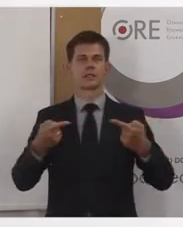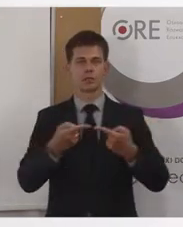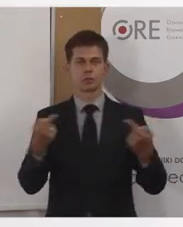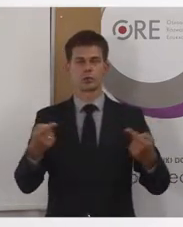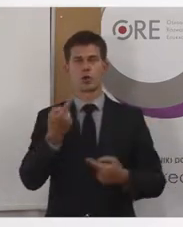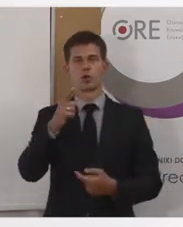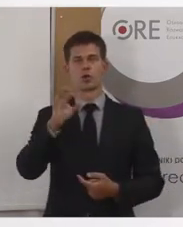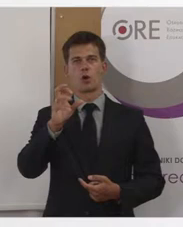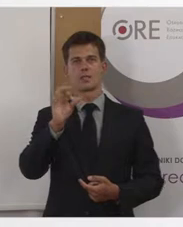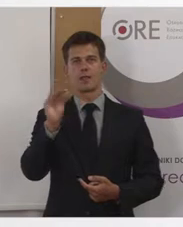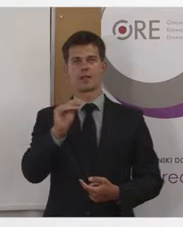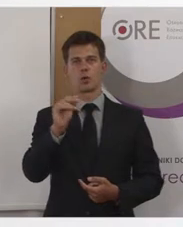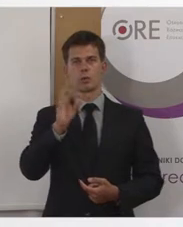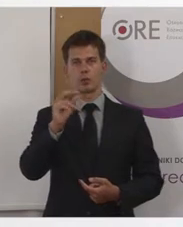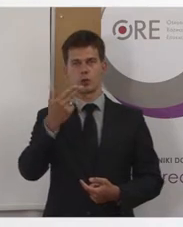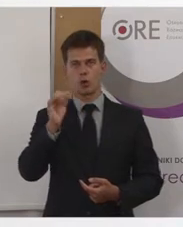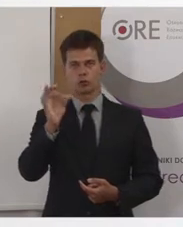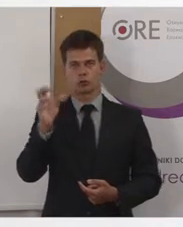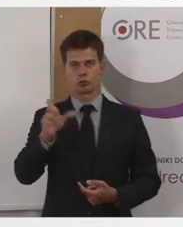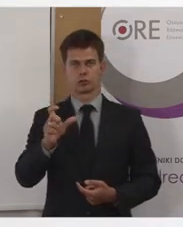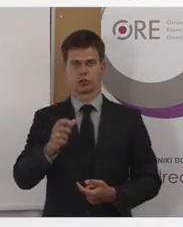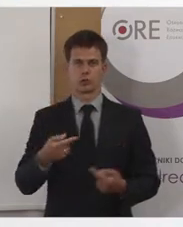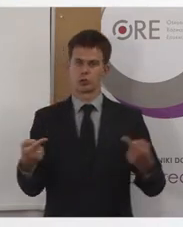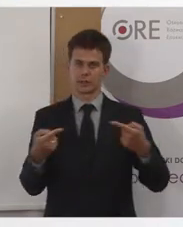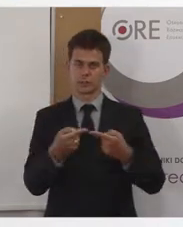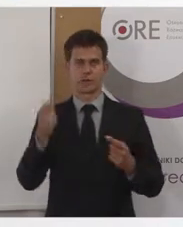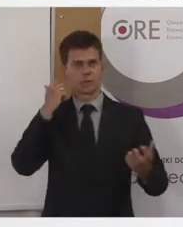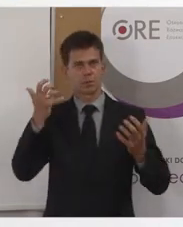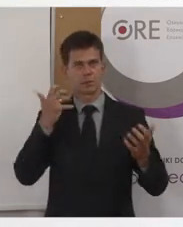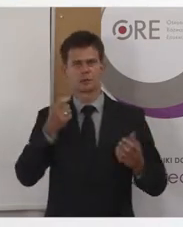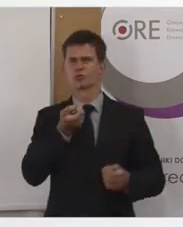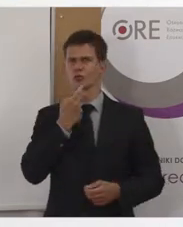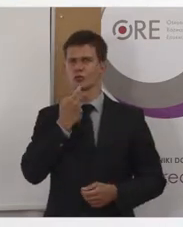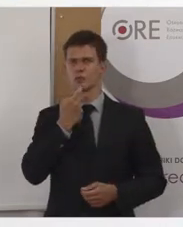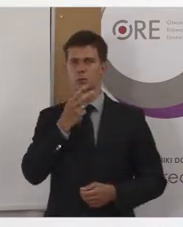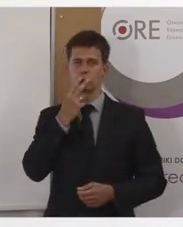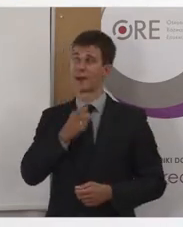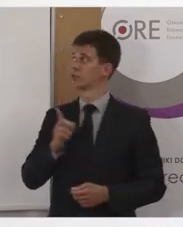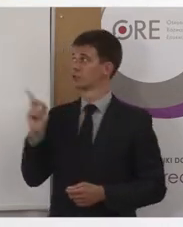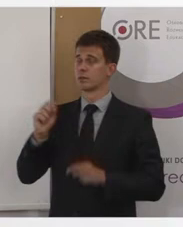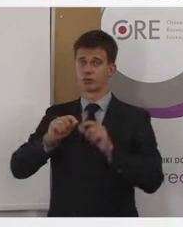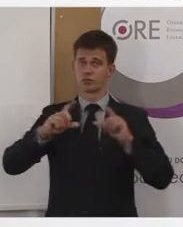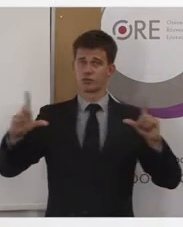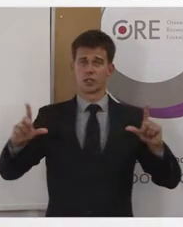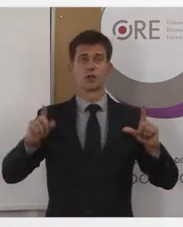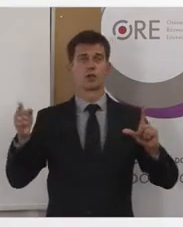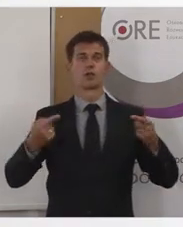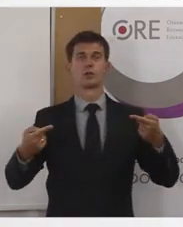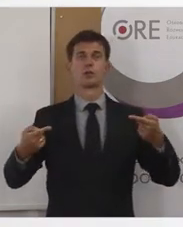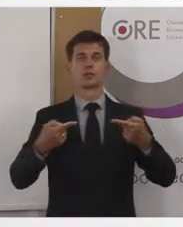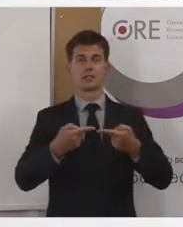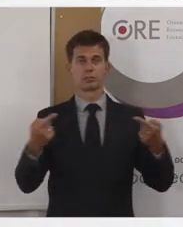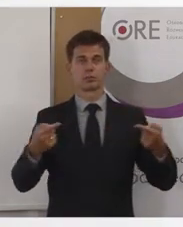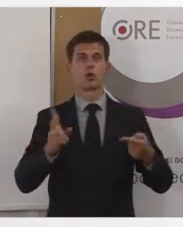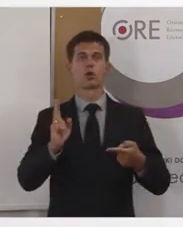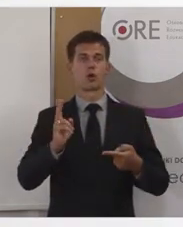informacji. Dostępność informacji, jak Państwo, mam nadzieję, że dobrze widać na slajdach, przynajmniej osoby, tutaj